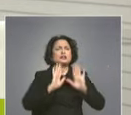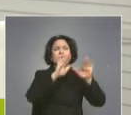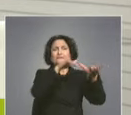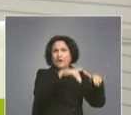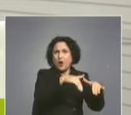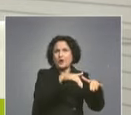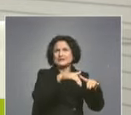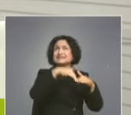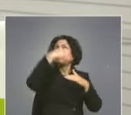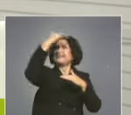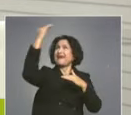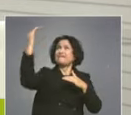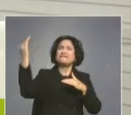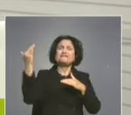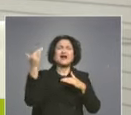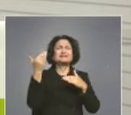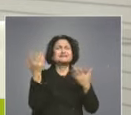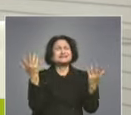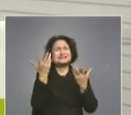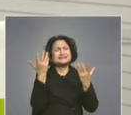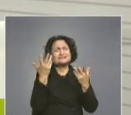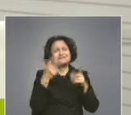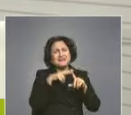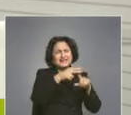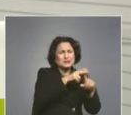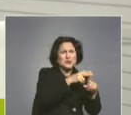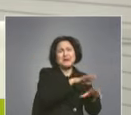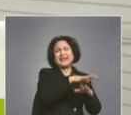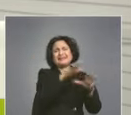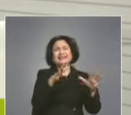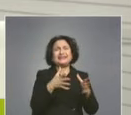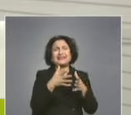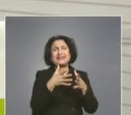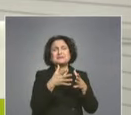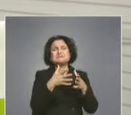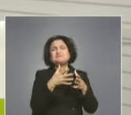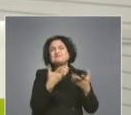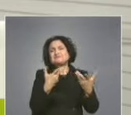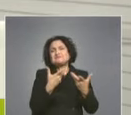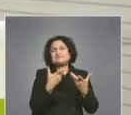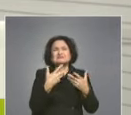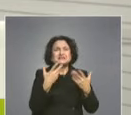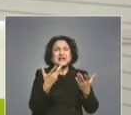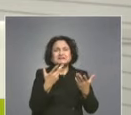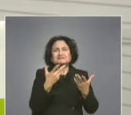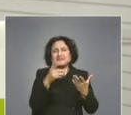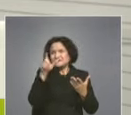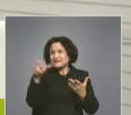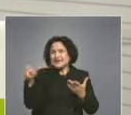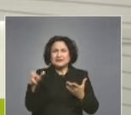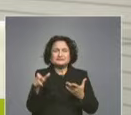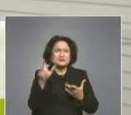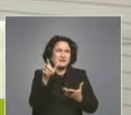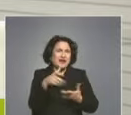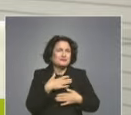тавана с съкровища, бараката с инструменти, където за малкият човек е изключително интересно. С